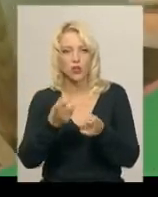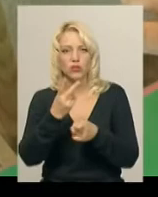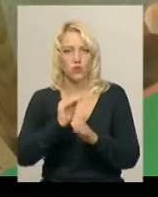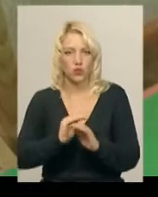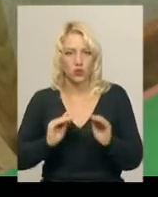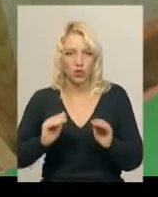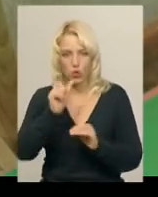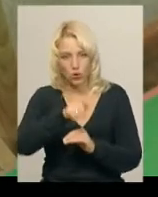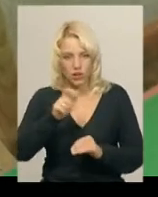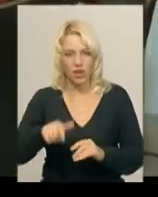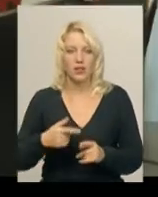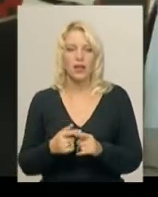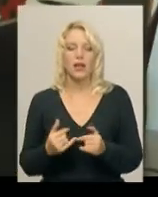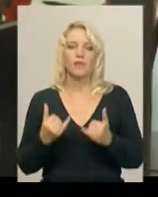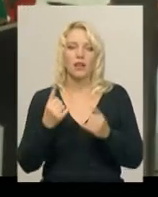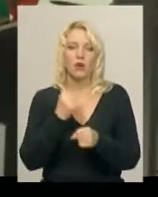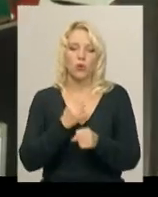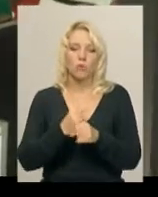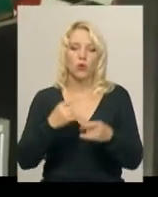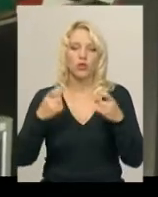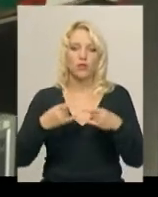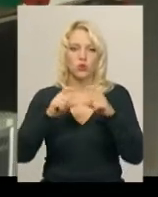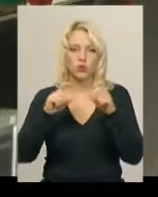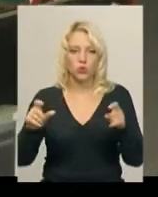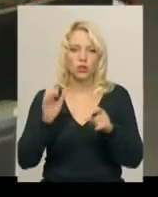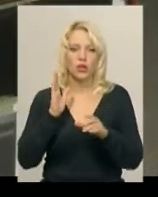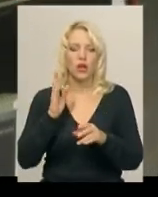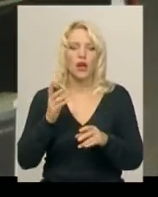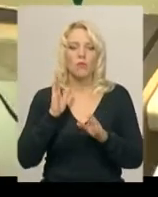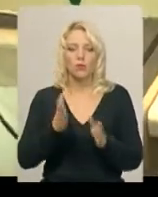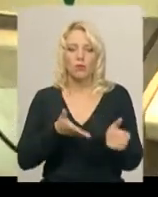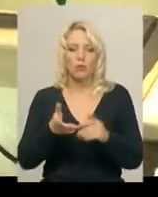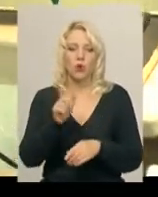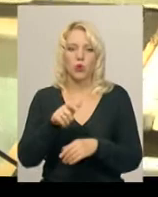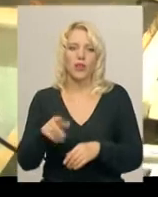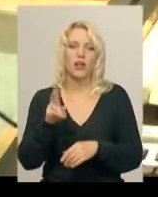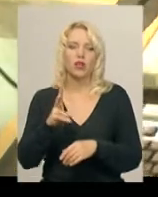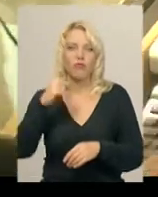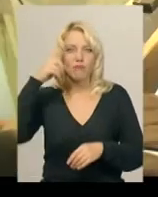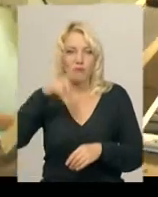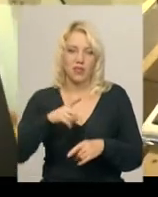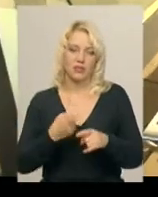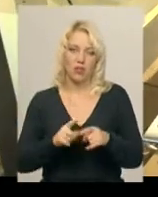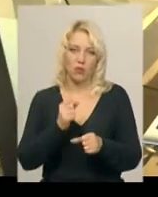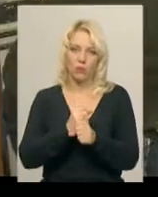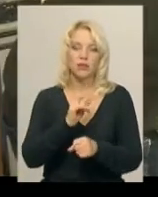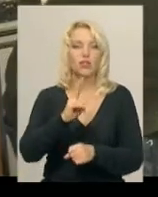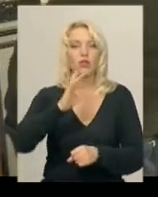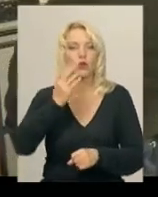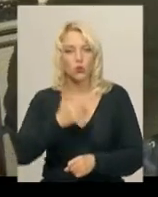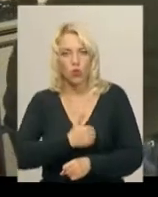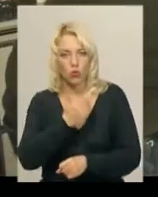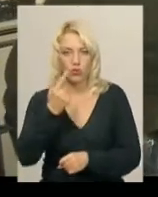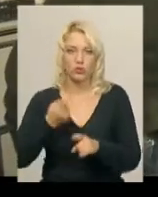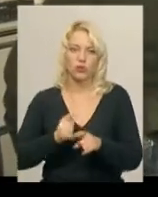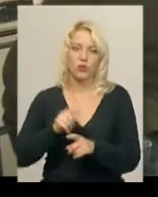роботи у студії запрошуватиме людей, які вміють працювати з анімацією, і тих, хто хоче цього навчитися. Ірина Хижа, Іван Мовчан,